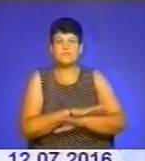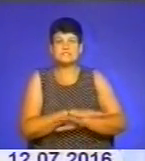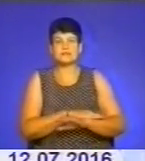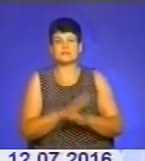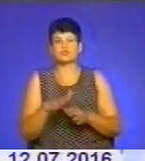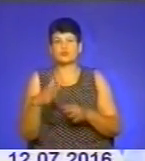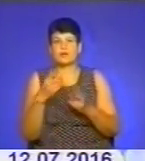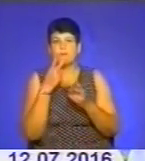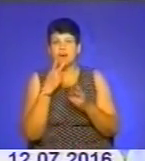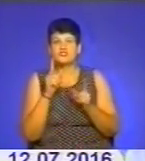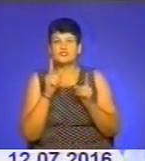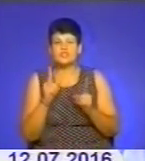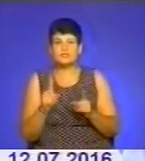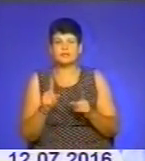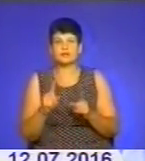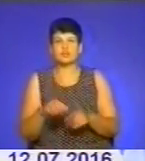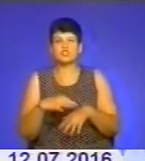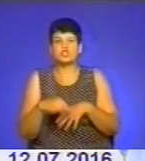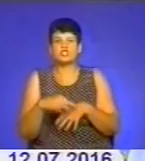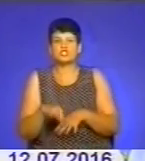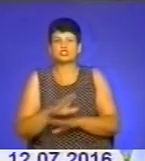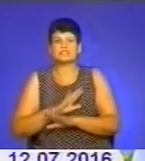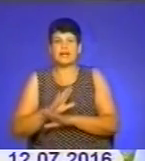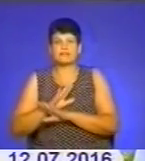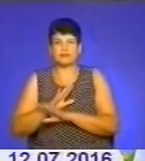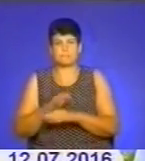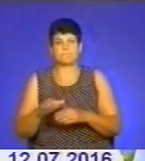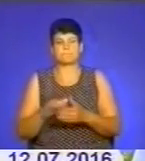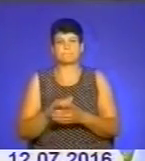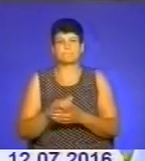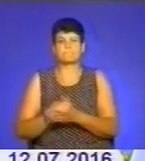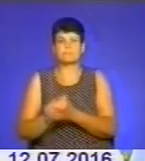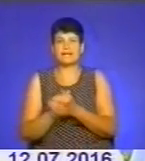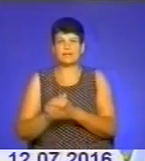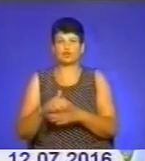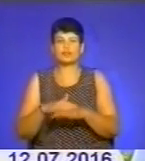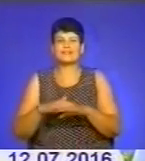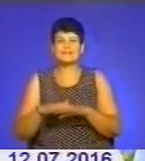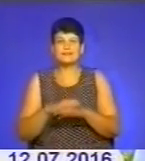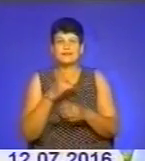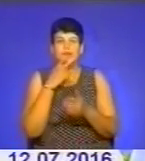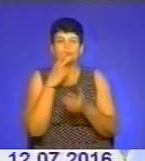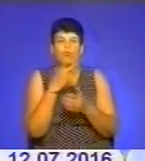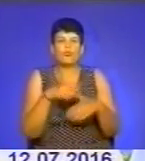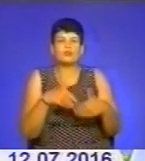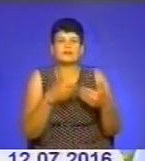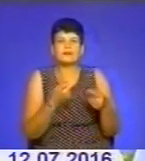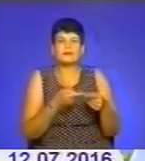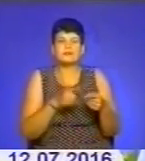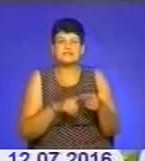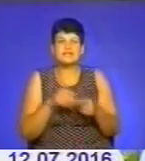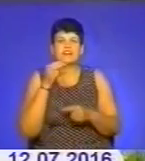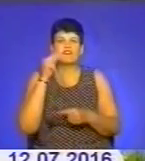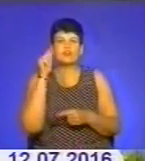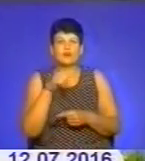лише жертню мирного населення. І подає це як звинувачення ООН УПА